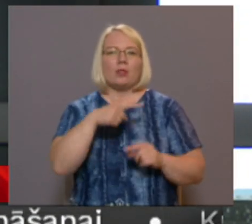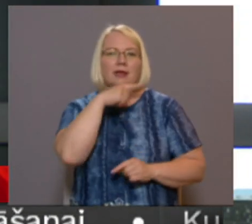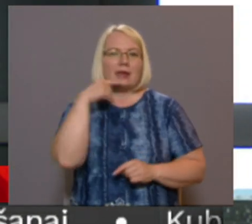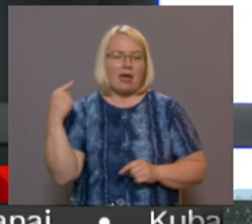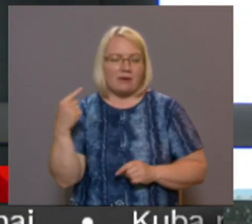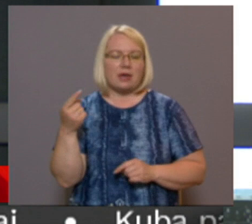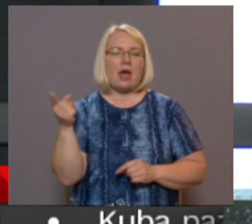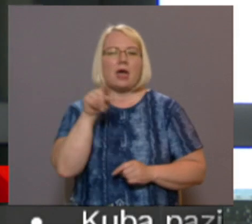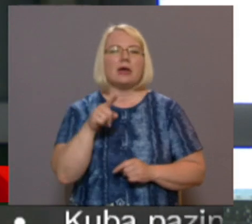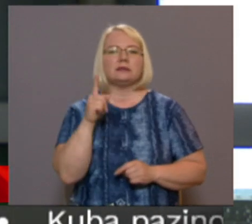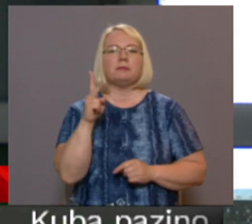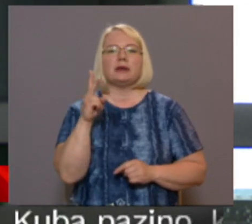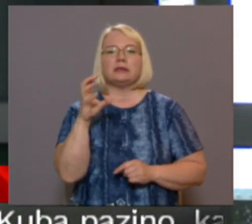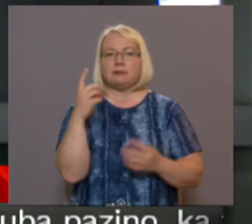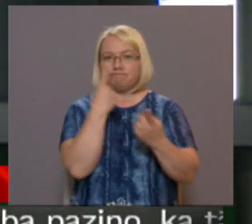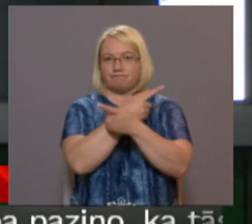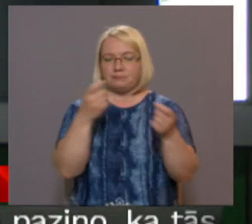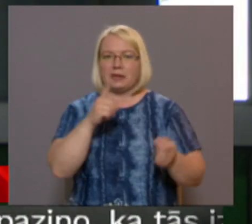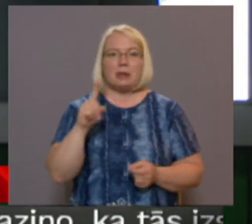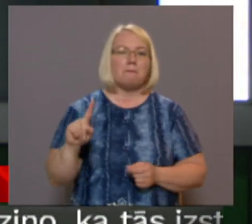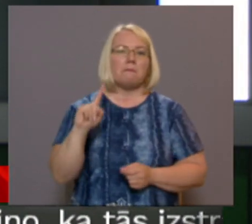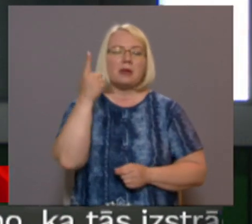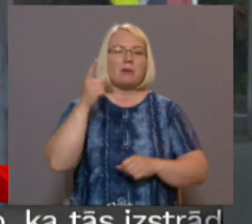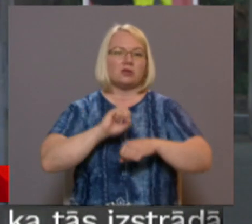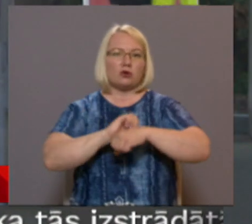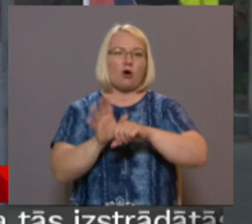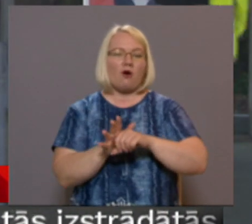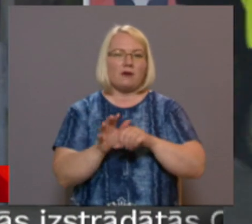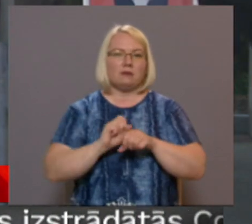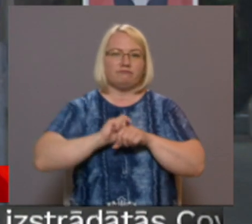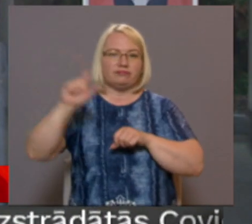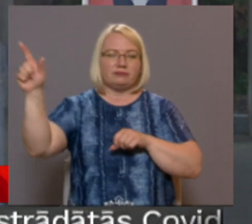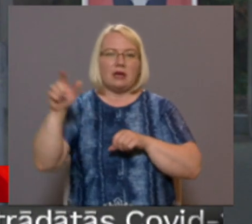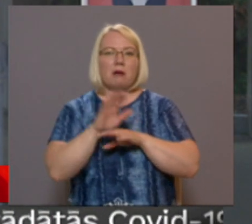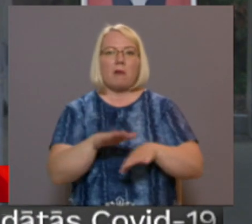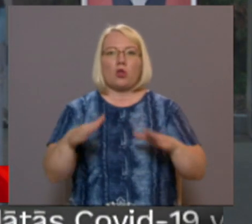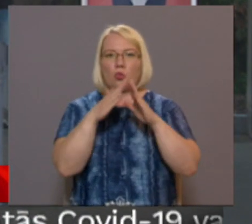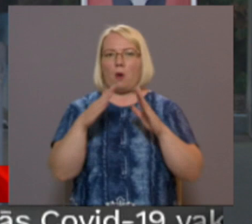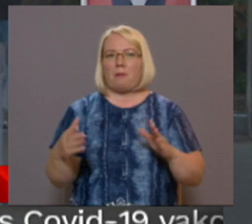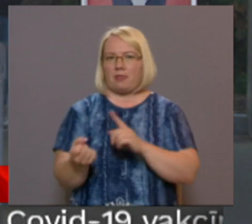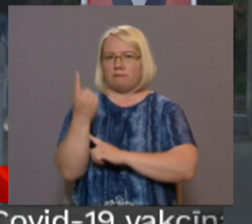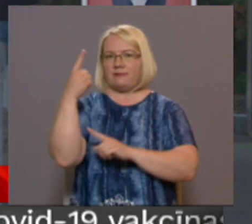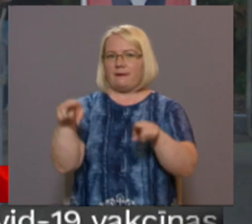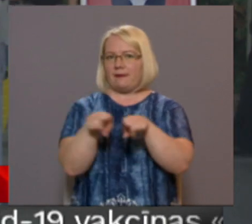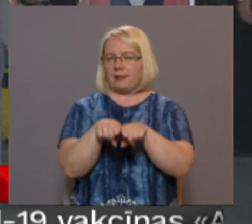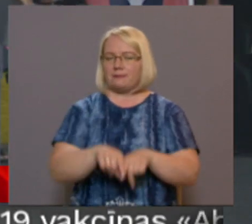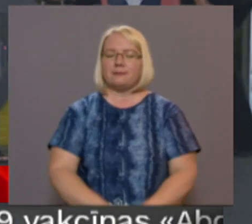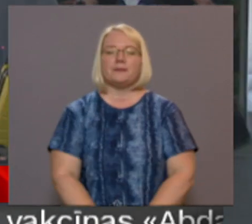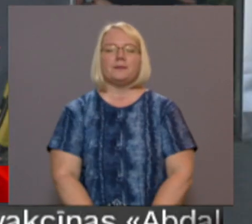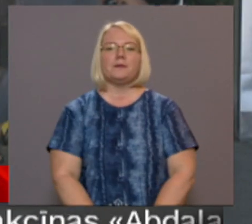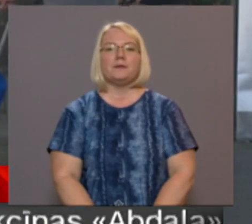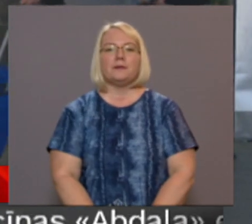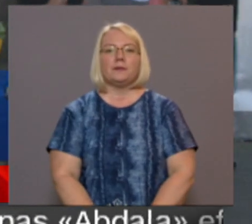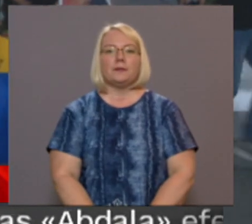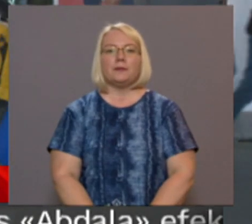SPKC arī ziņoja, ka saņemtas ziņas par pirmo Covid-19 uzliesmojumu bērnu nometnē. Zāndozo Balodalos Perševicis,